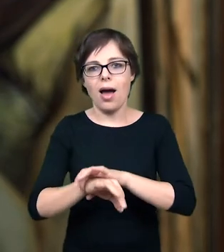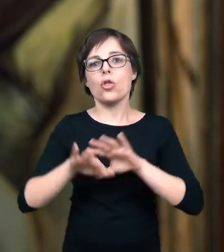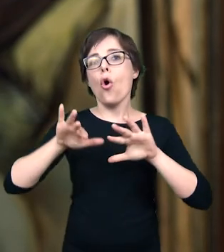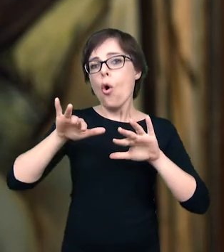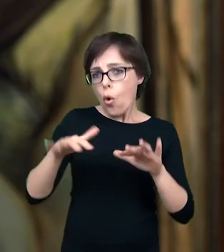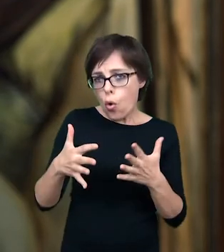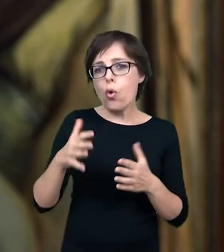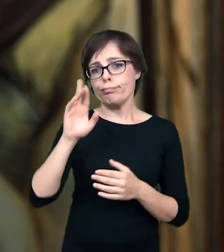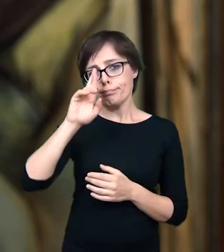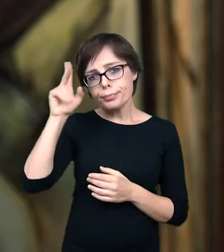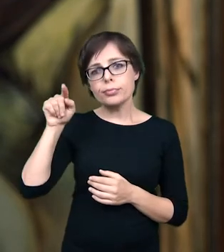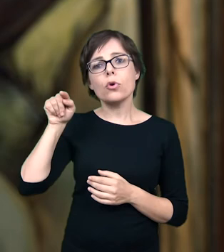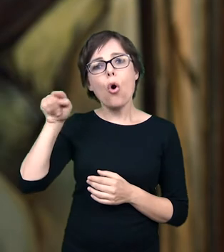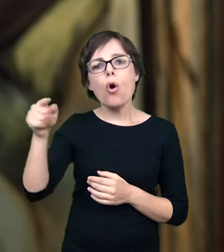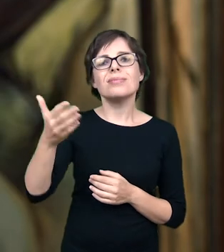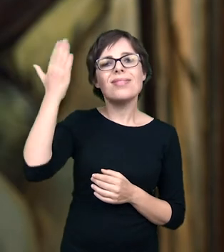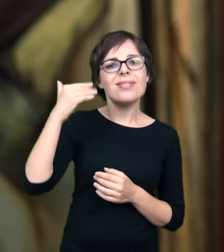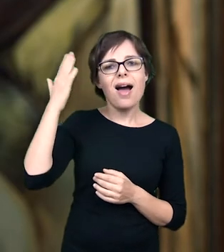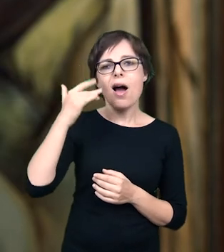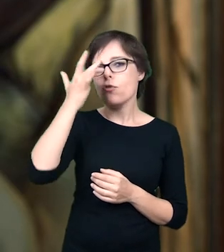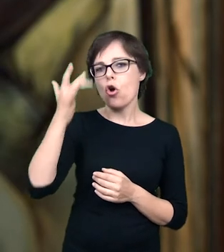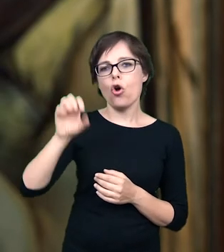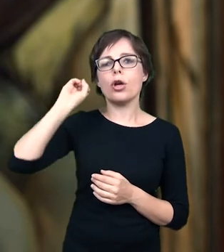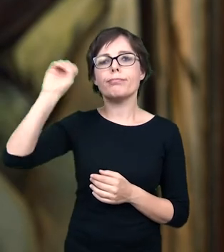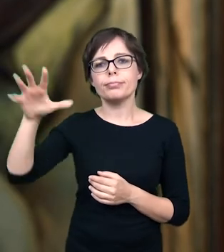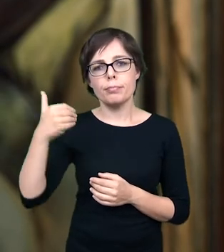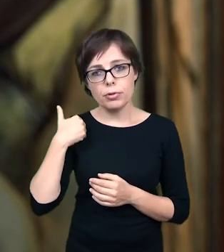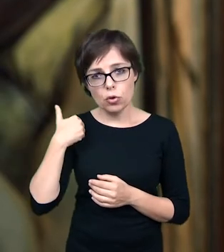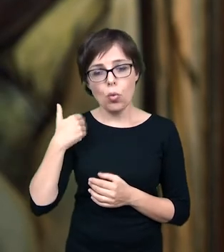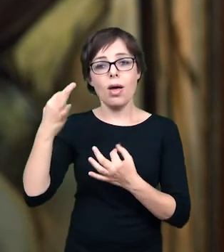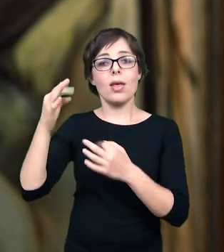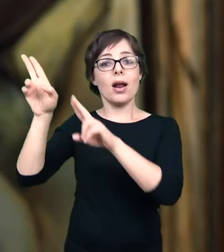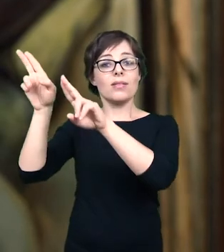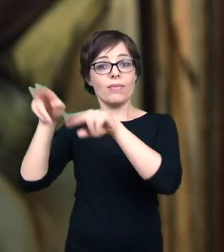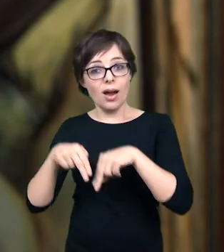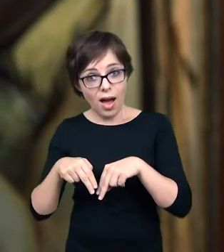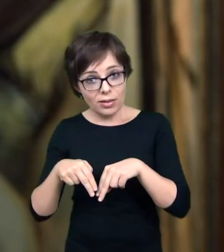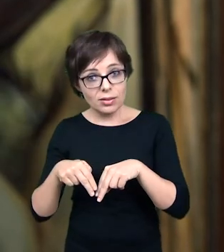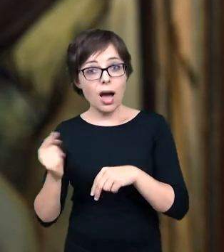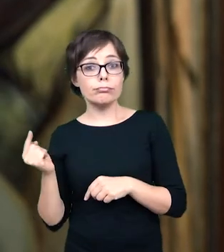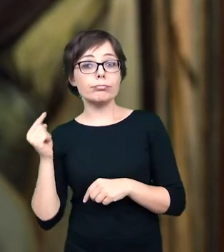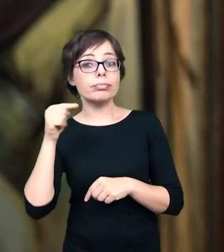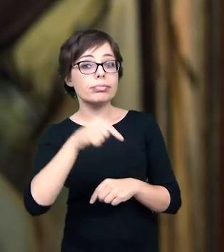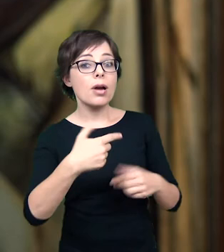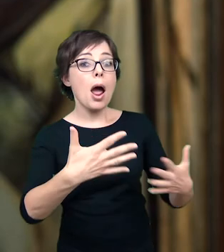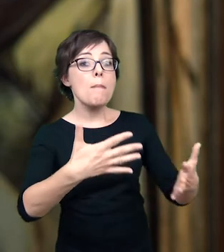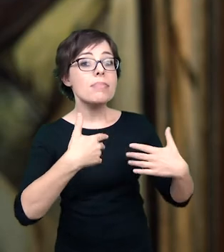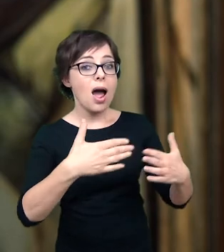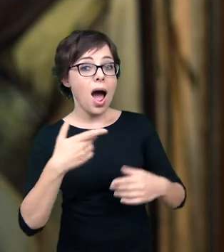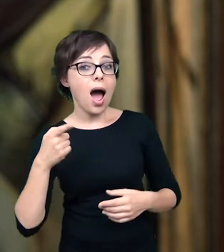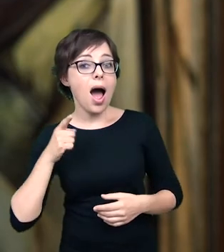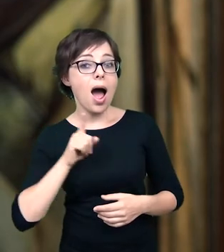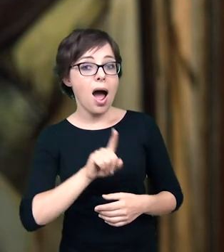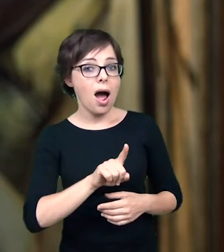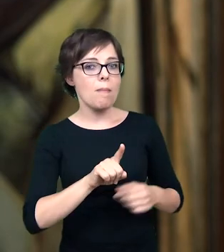zesłania i oni podchodzą pod bramę i tam już na nich czeka śmierć. Śmierć